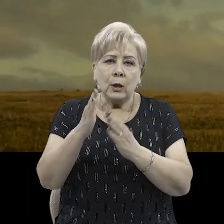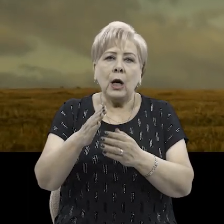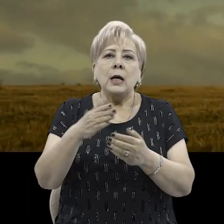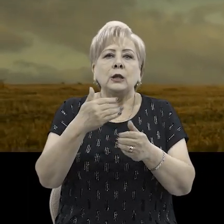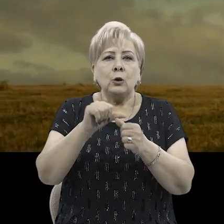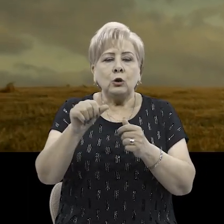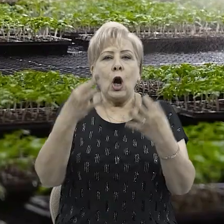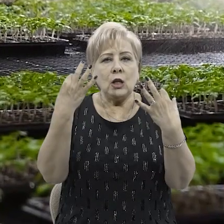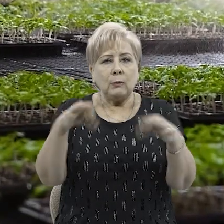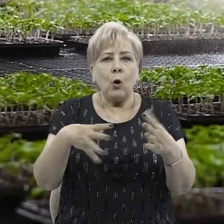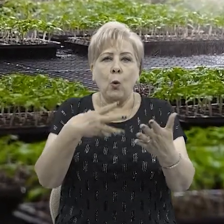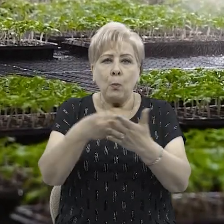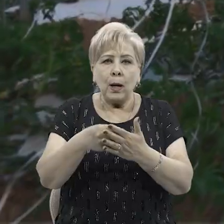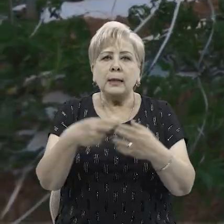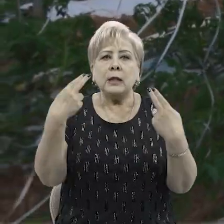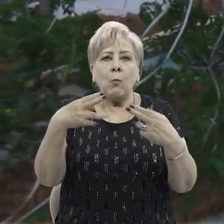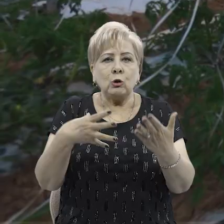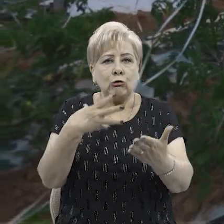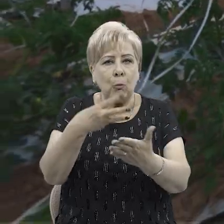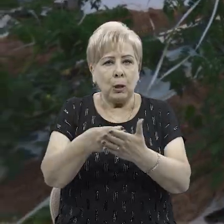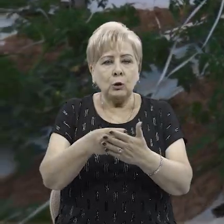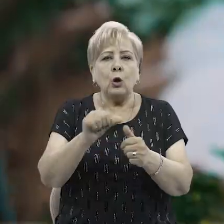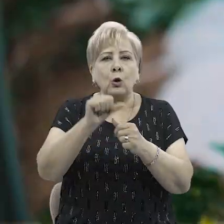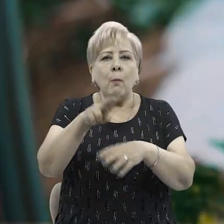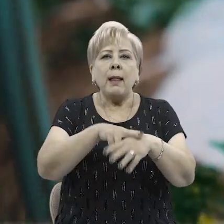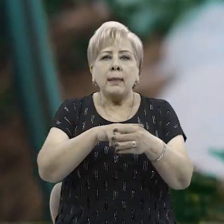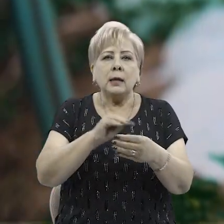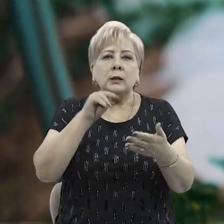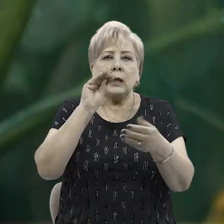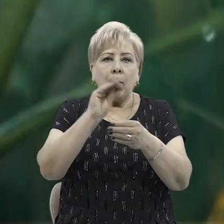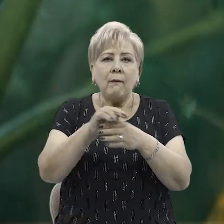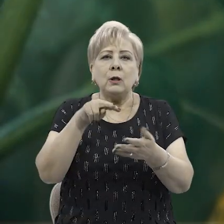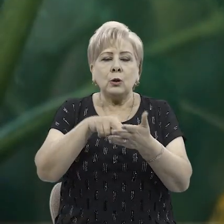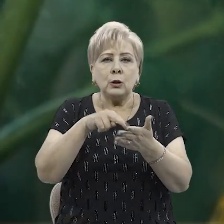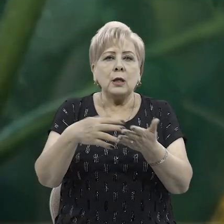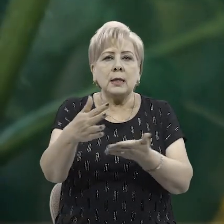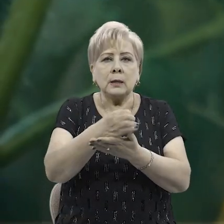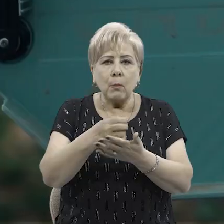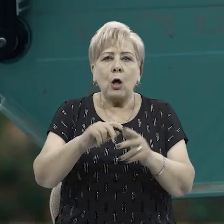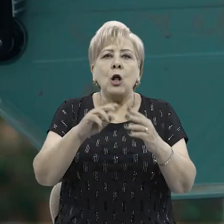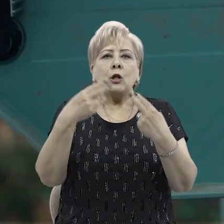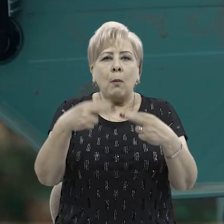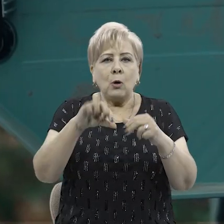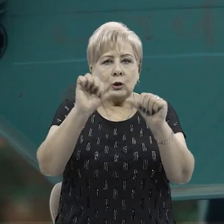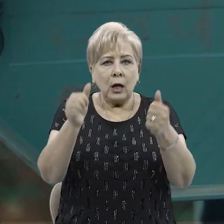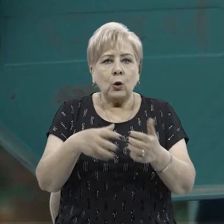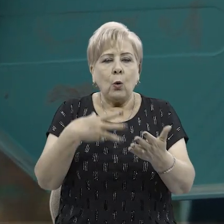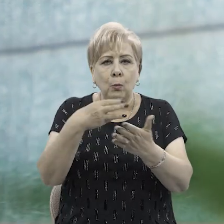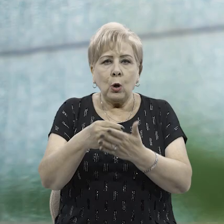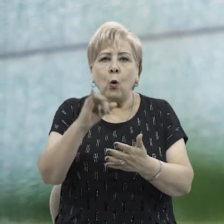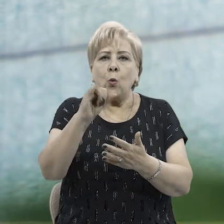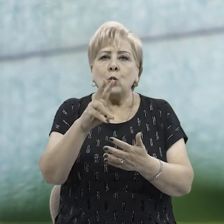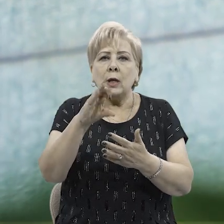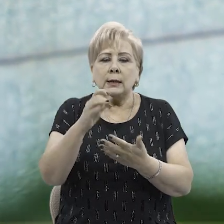исключения освобождаются от уплаты таможенных платежей, кроме налога на добавленную стоимость и сборов за таможенное оформление. От уплаты